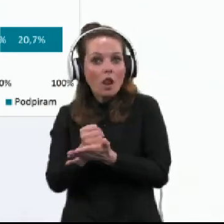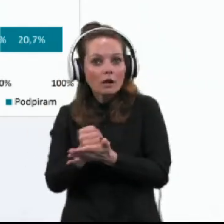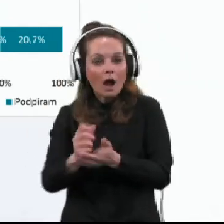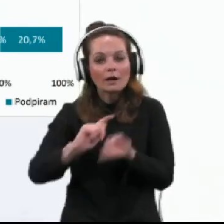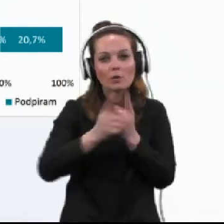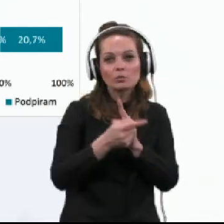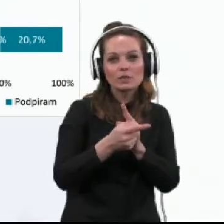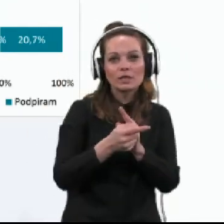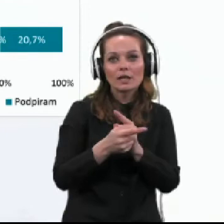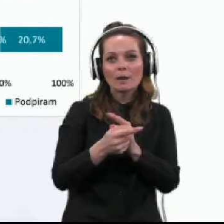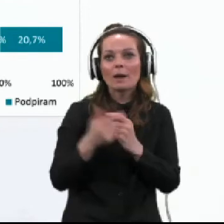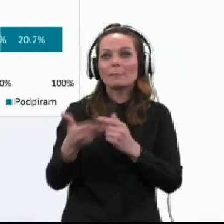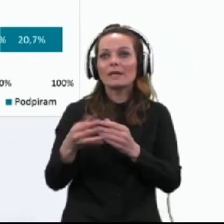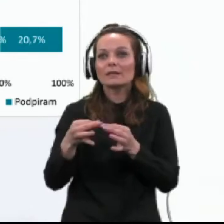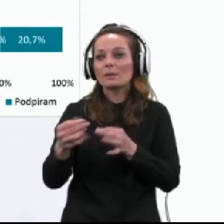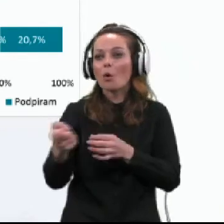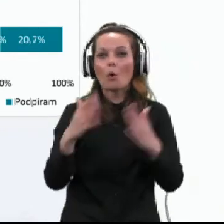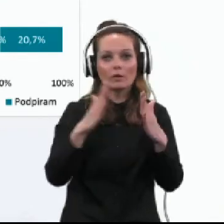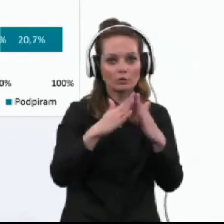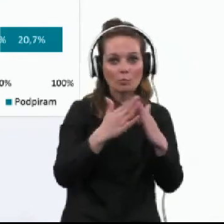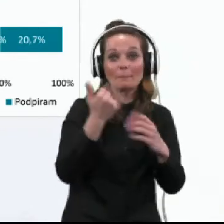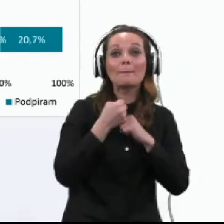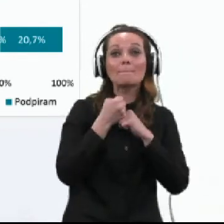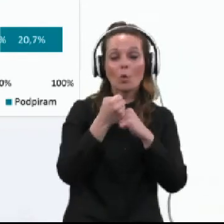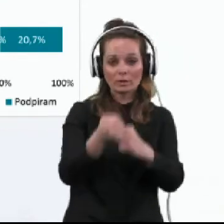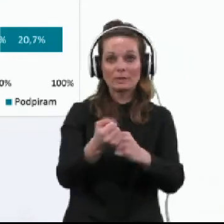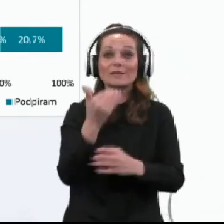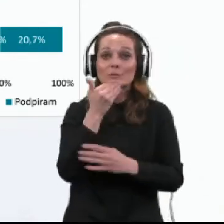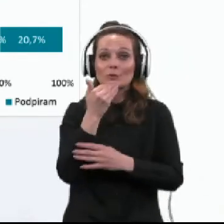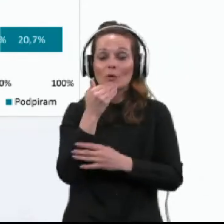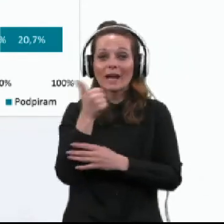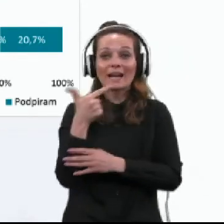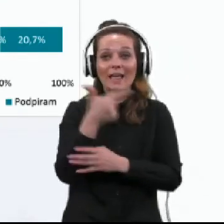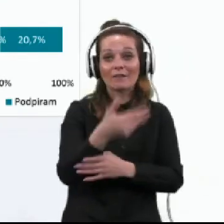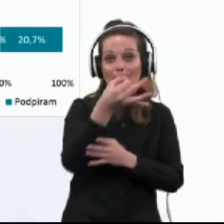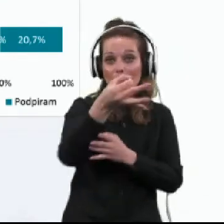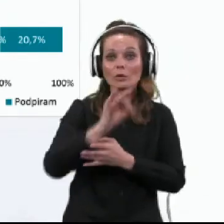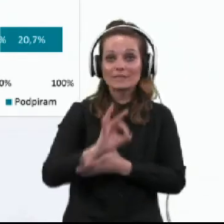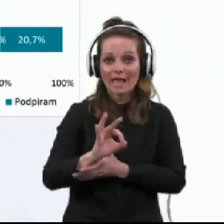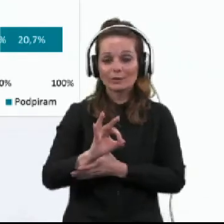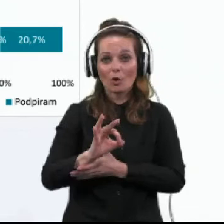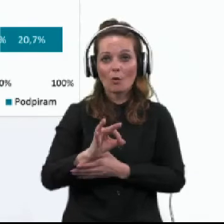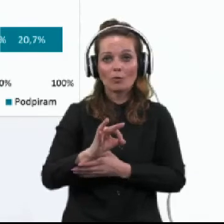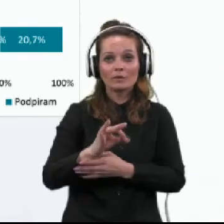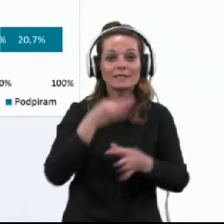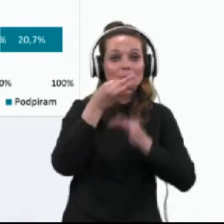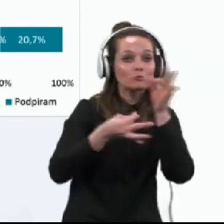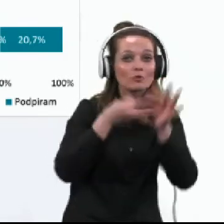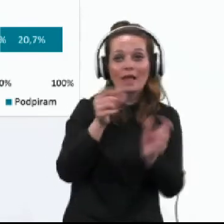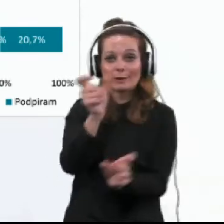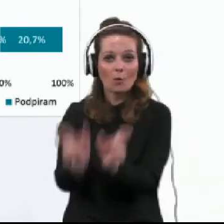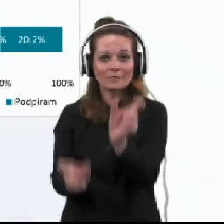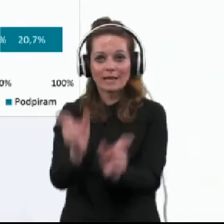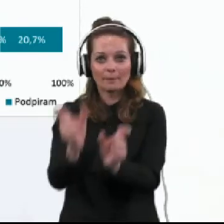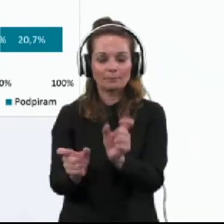oziroma 50 metrov od doma je podpiralo skoraj 21% anketiranih oseb.